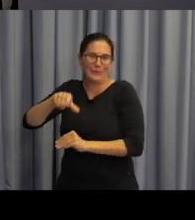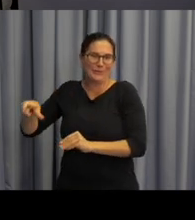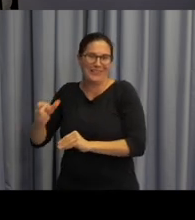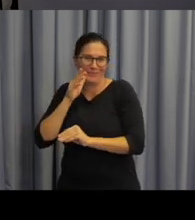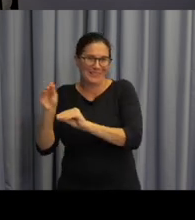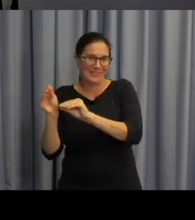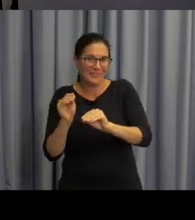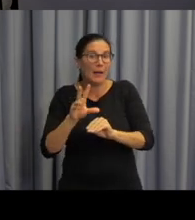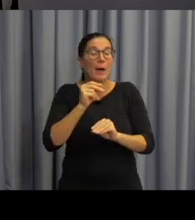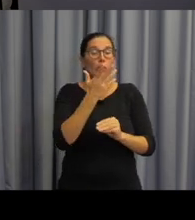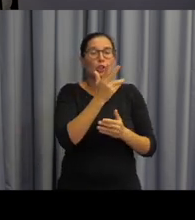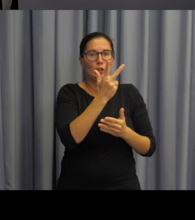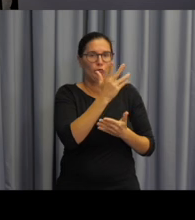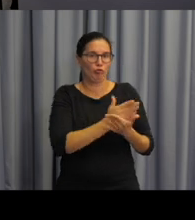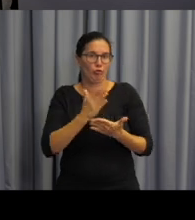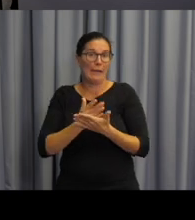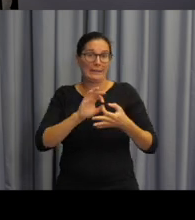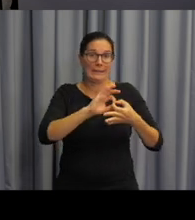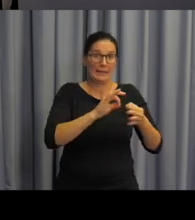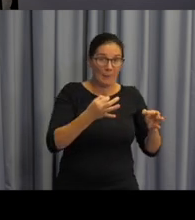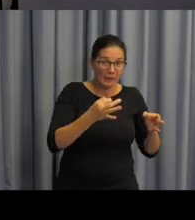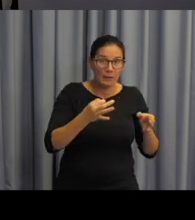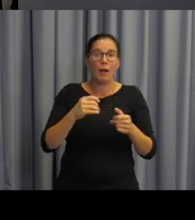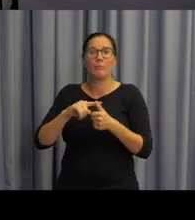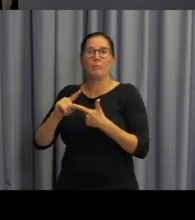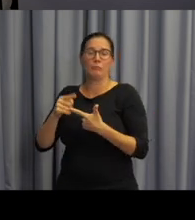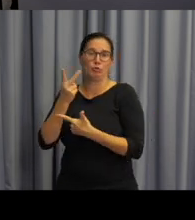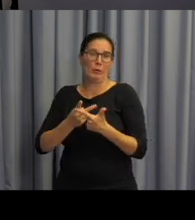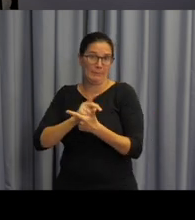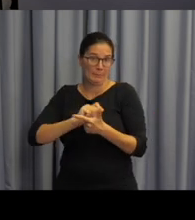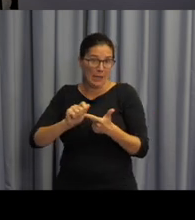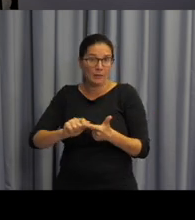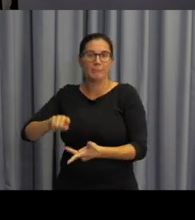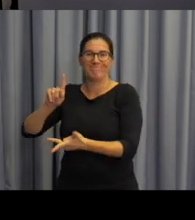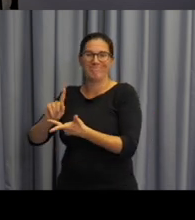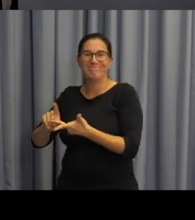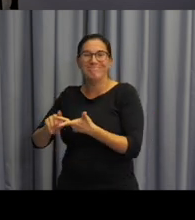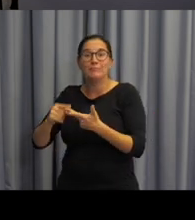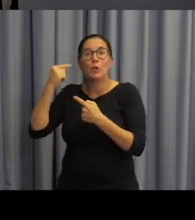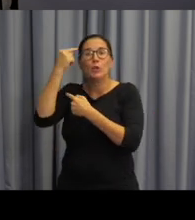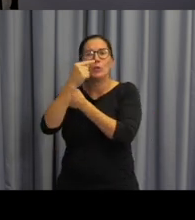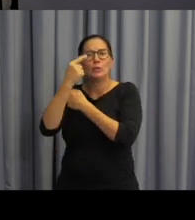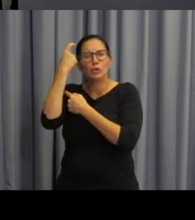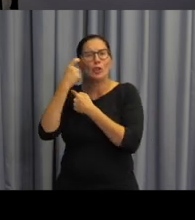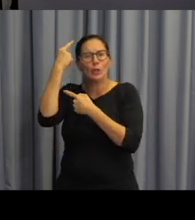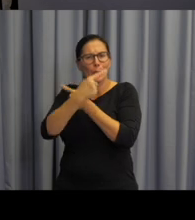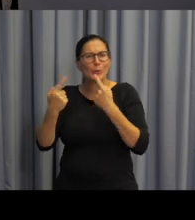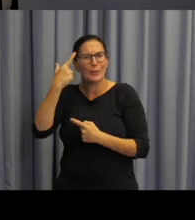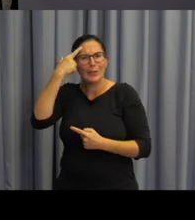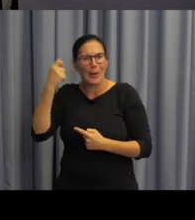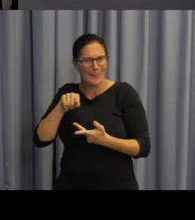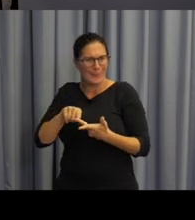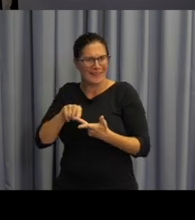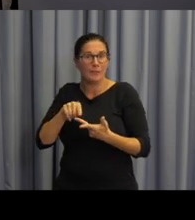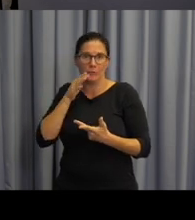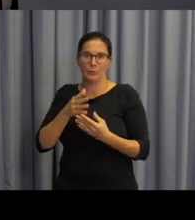Ty části jsou tři. Gramatika češtiny, rozvoj dovednosti čtení a psaní a právě rozvoj sociokulturních dovedností